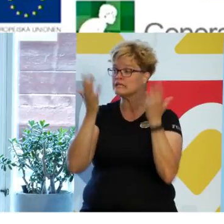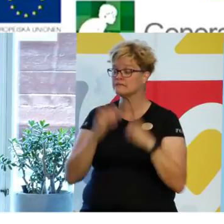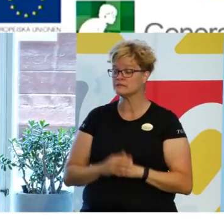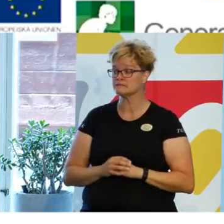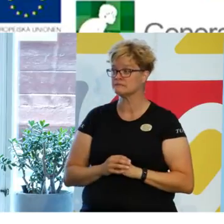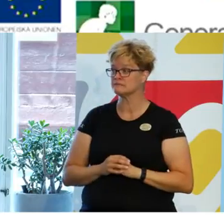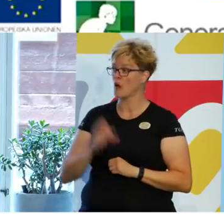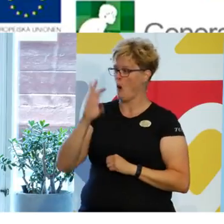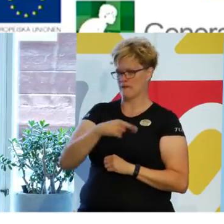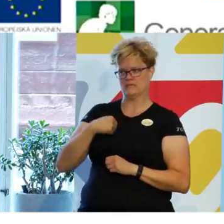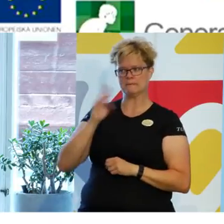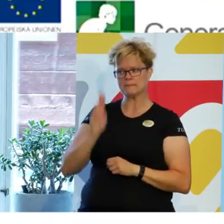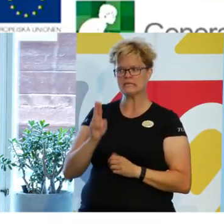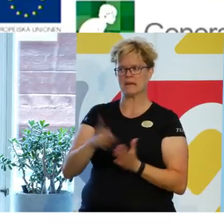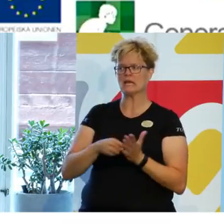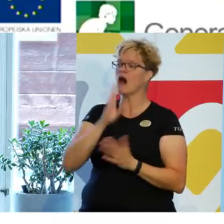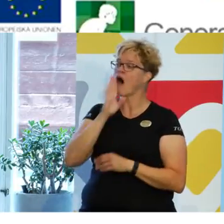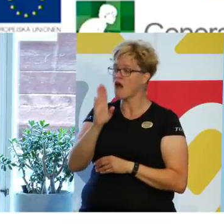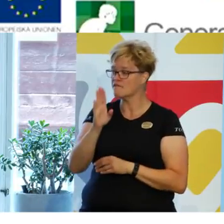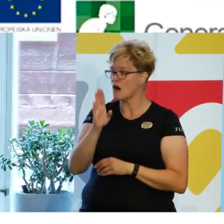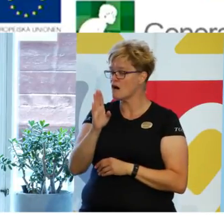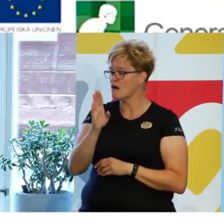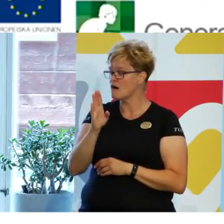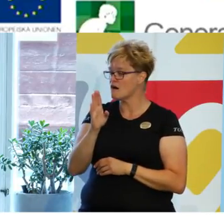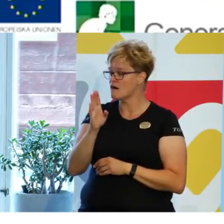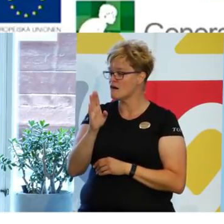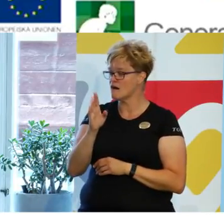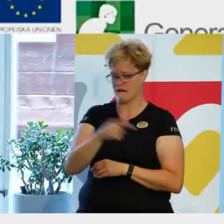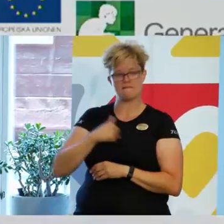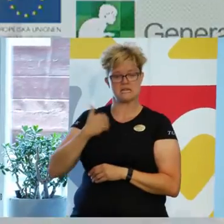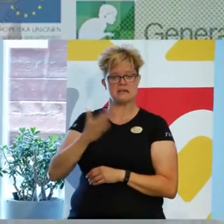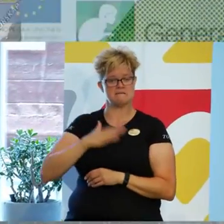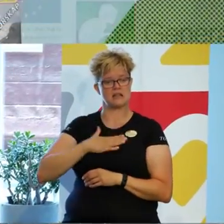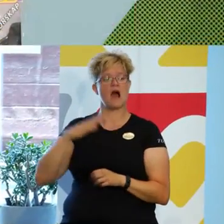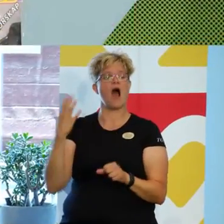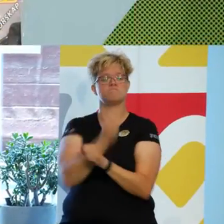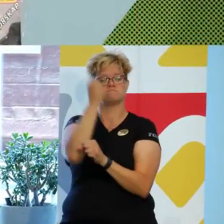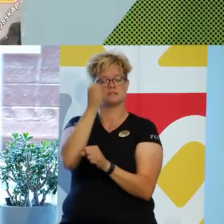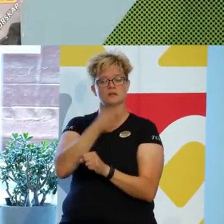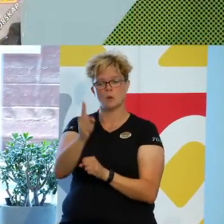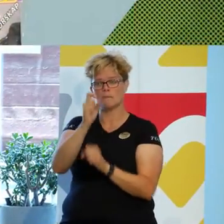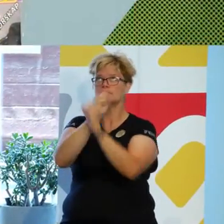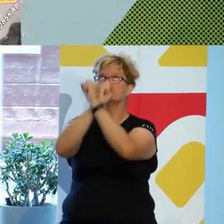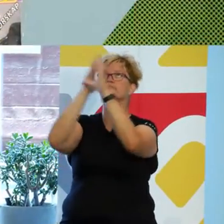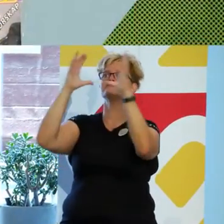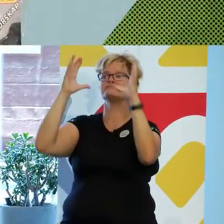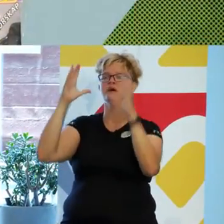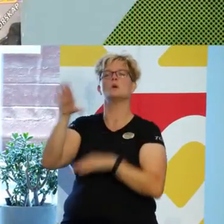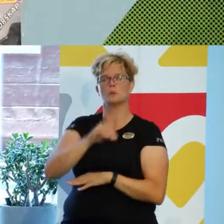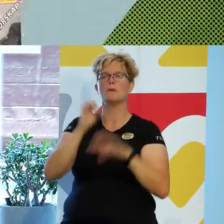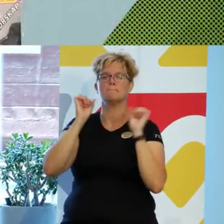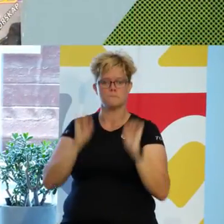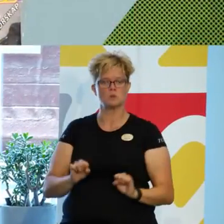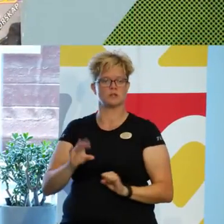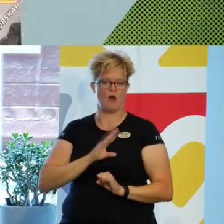Om vi menar allvar med att vi vill uppnå de här visionerna. Så behöver